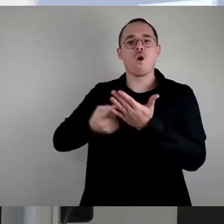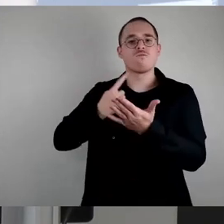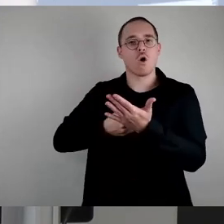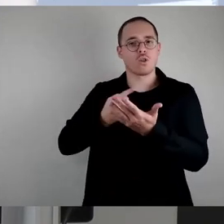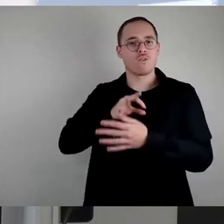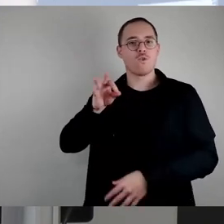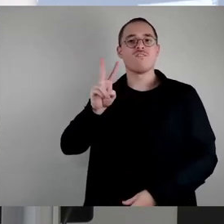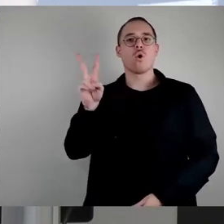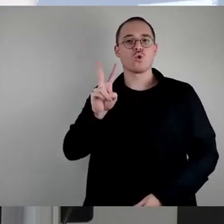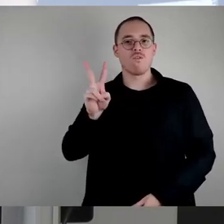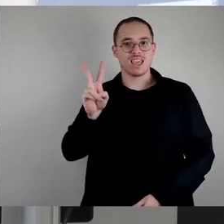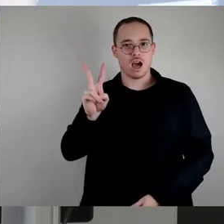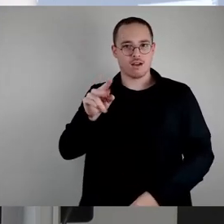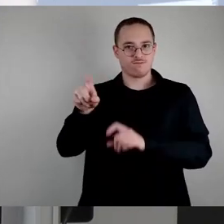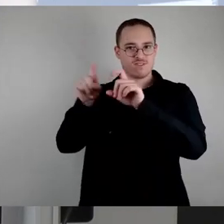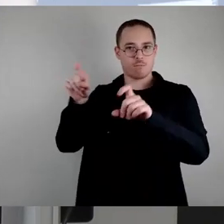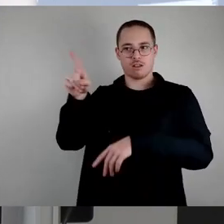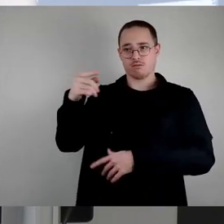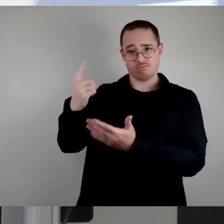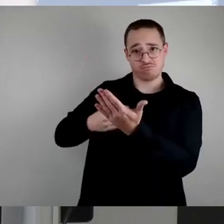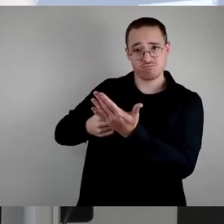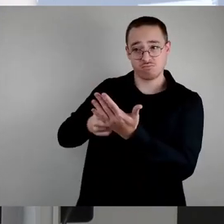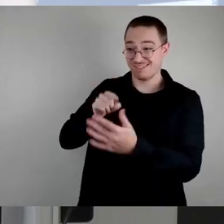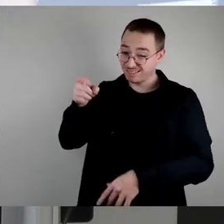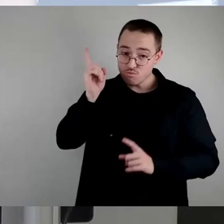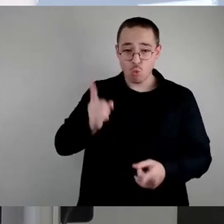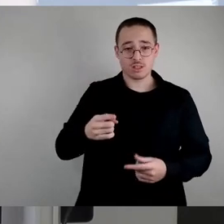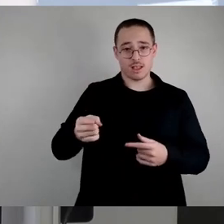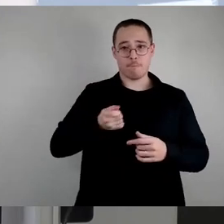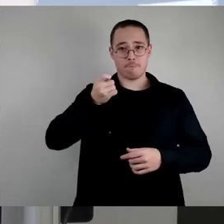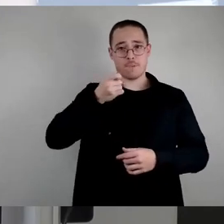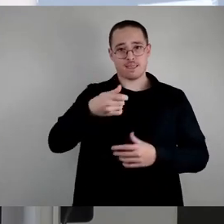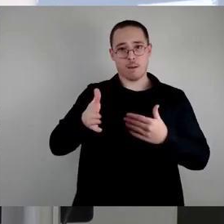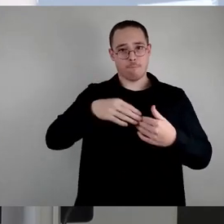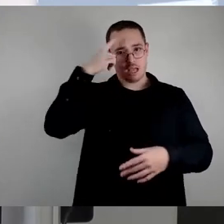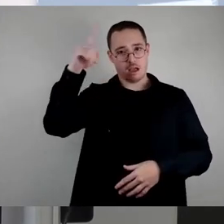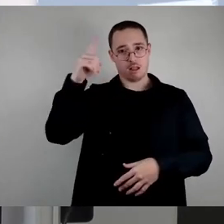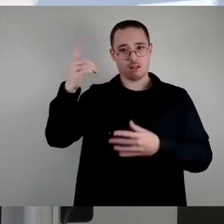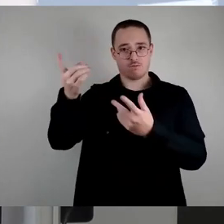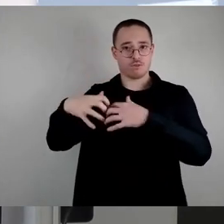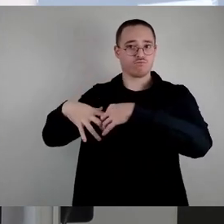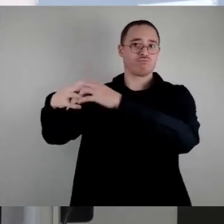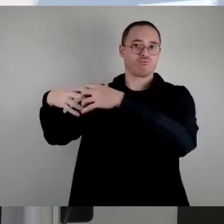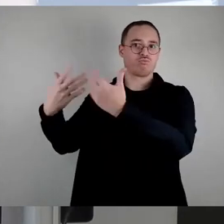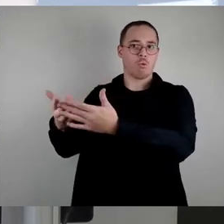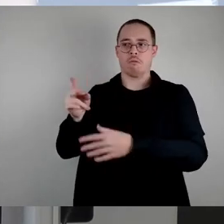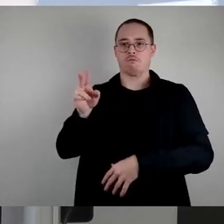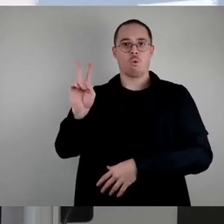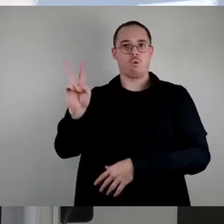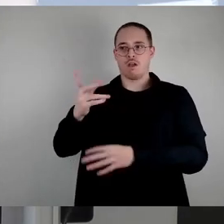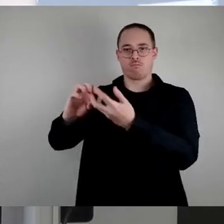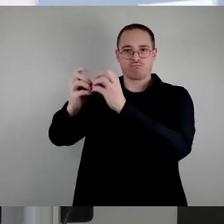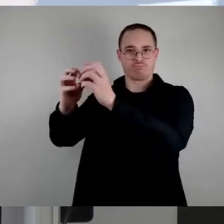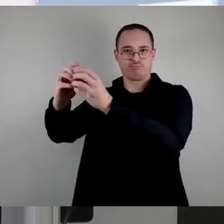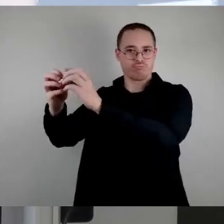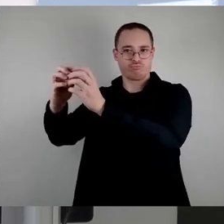Mieterinnenbeiräte einzuführen. Dies hat die Vonovia nach internen Beratungen mehr oder